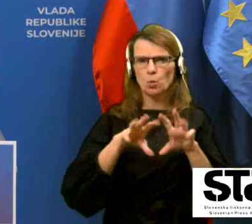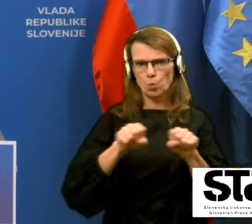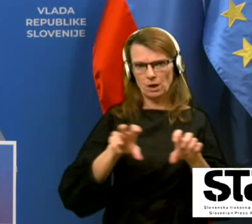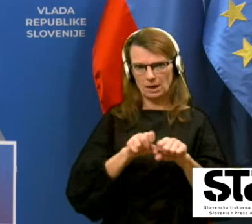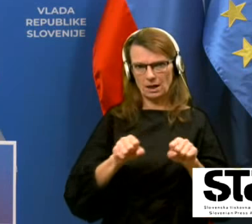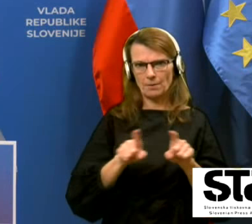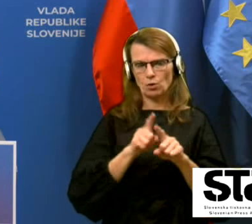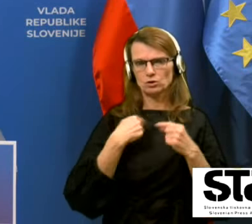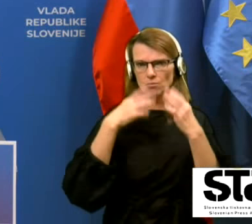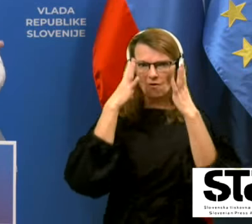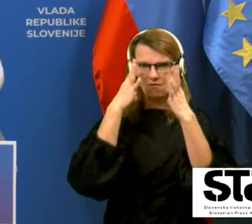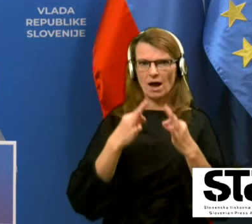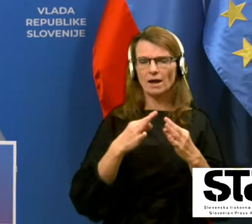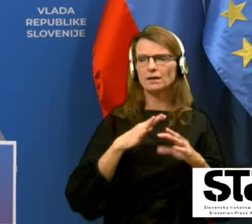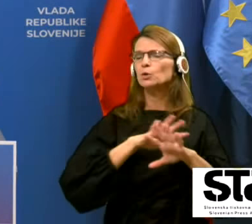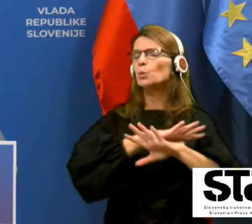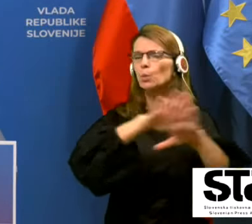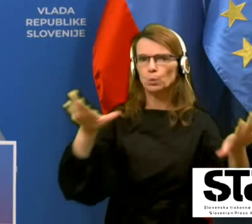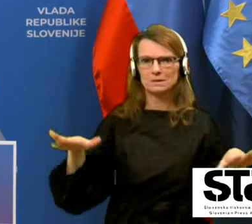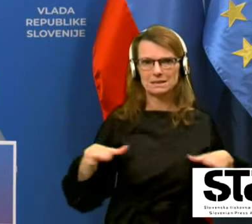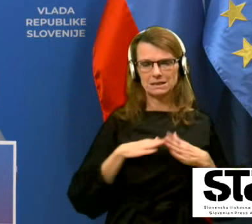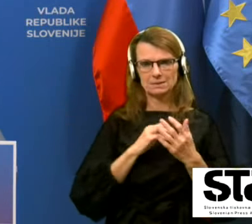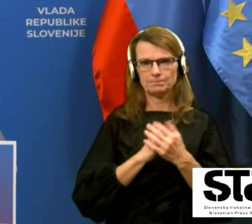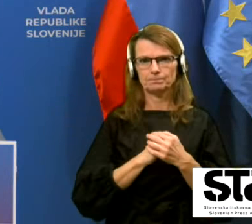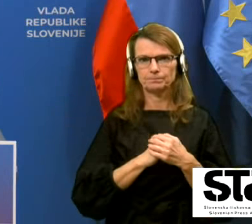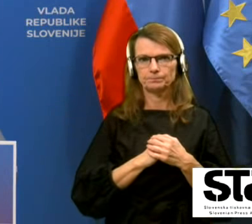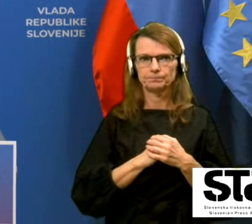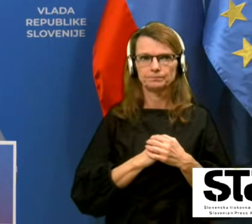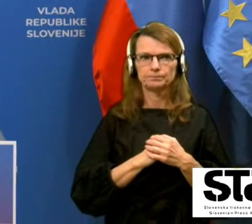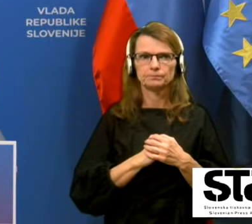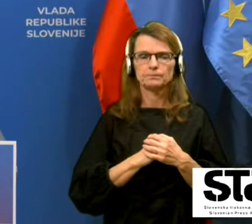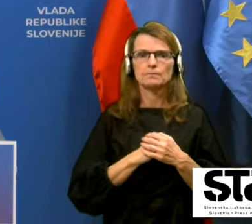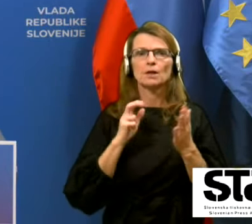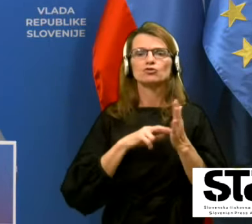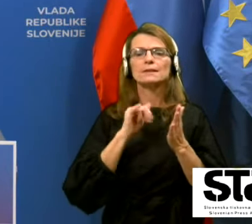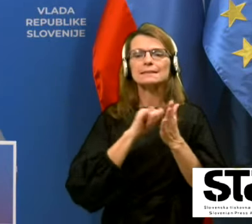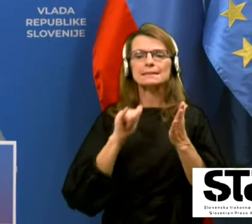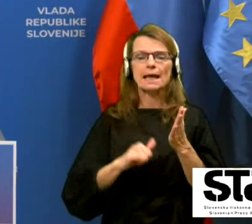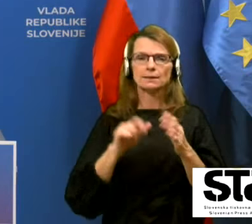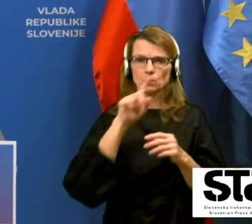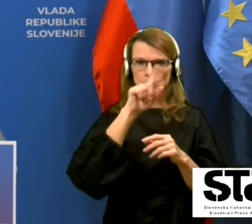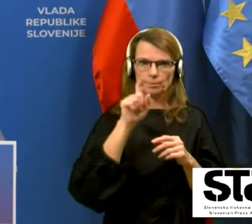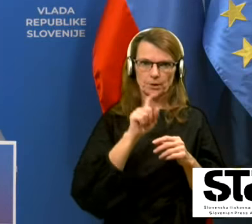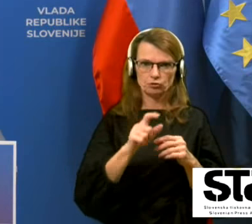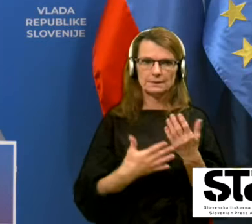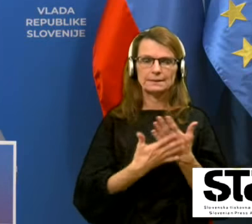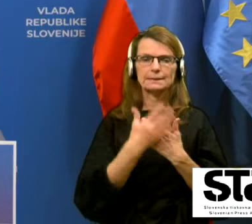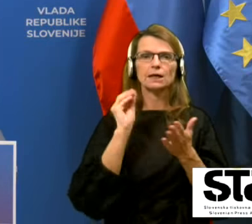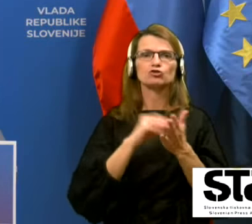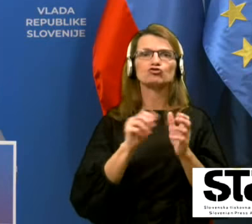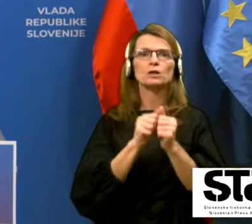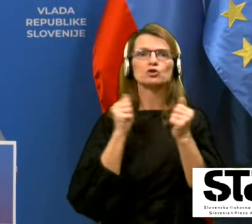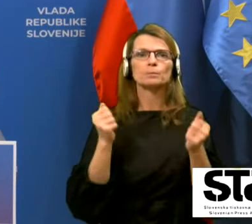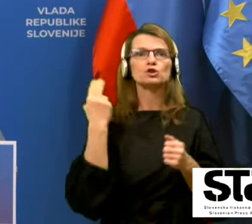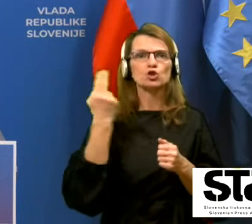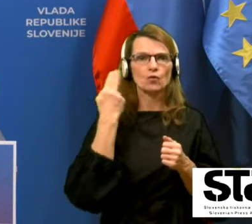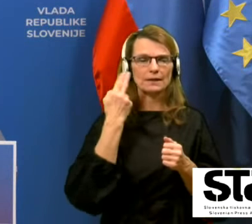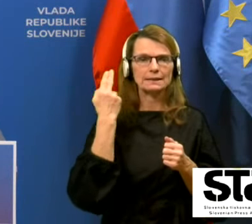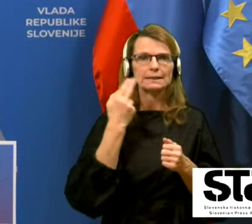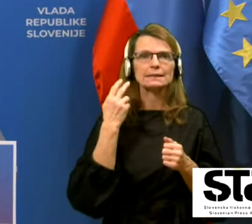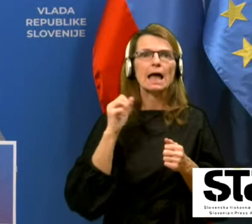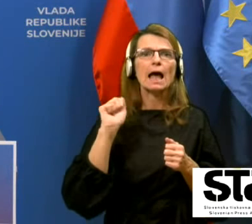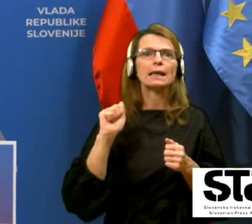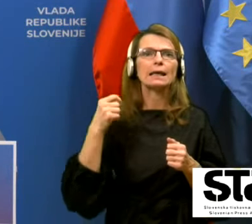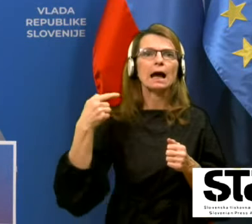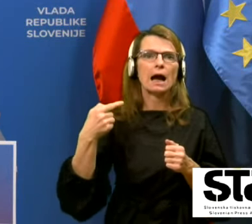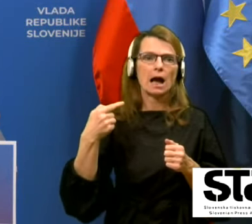navajeni na populacijski ravni. Žal. Še zadnje vprašanje za časopis Slovene, zastavlja gospa Linka